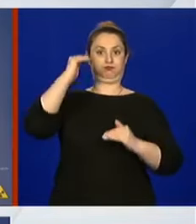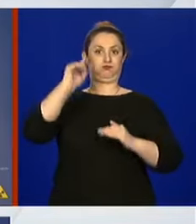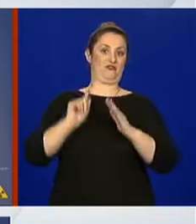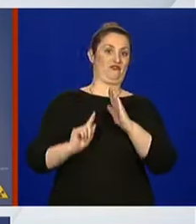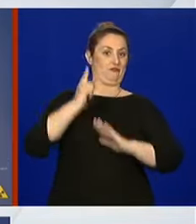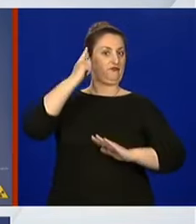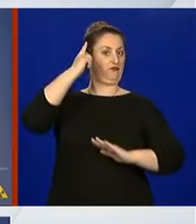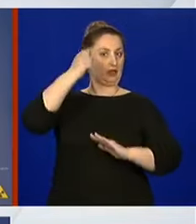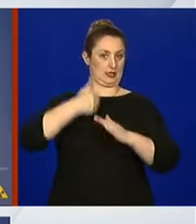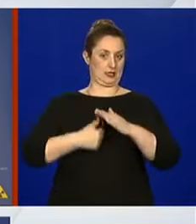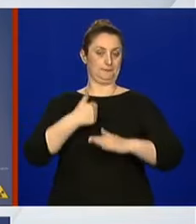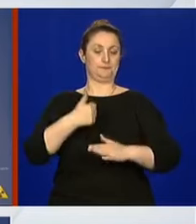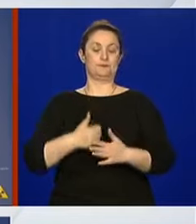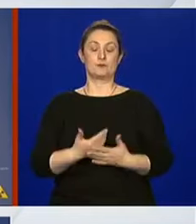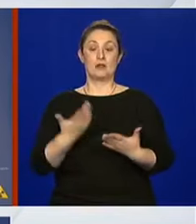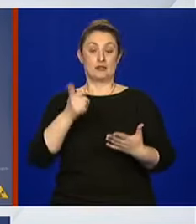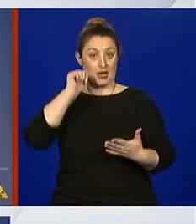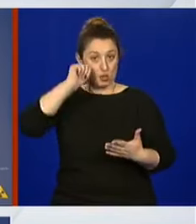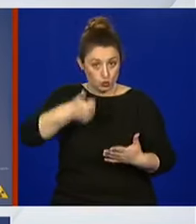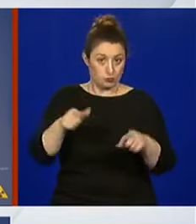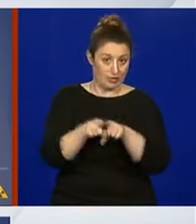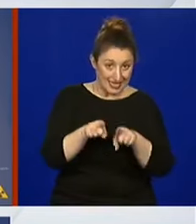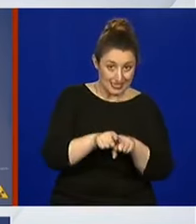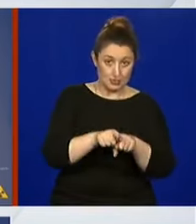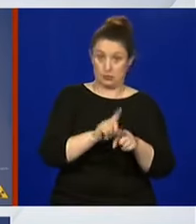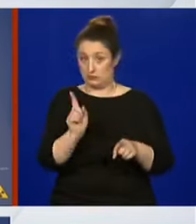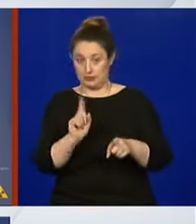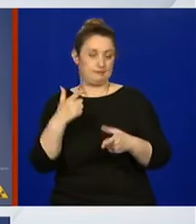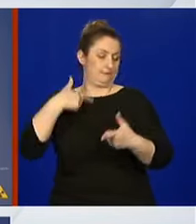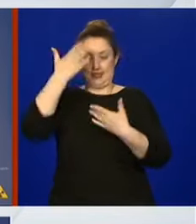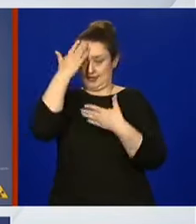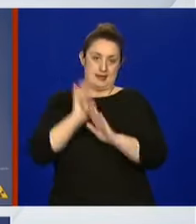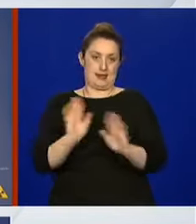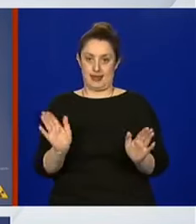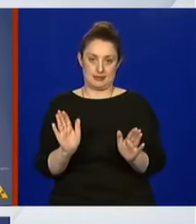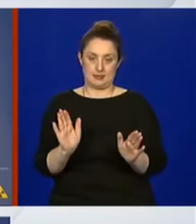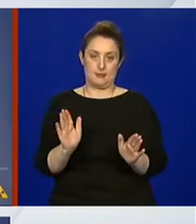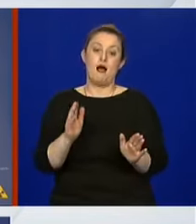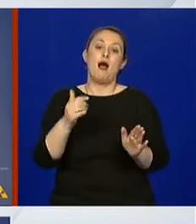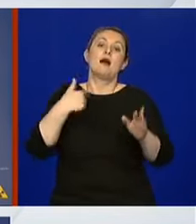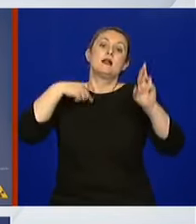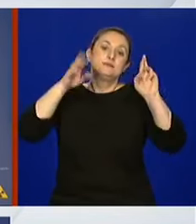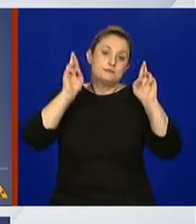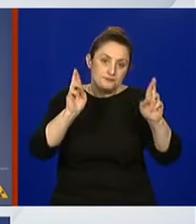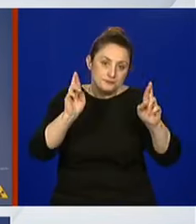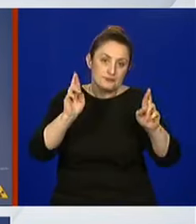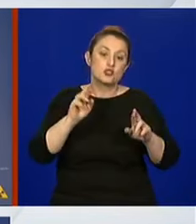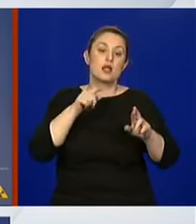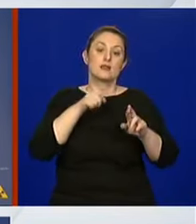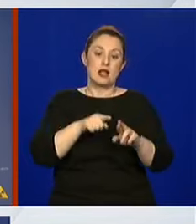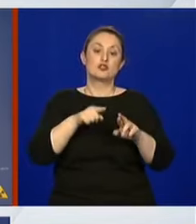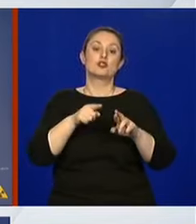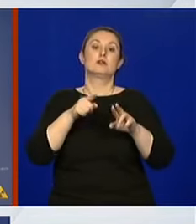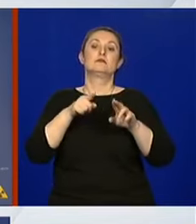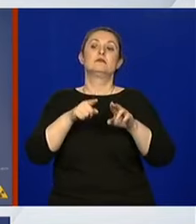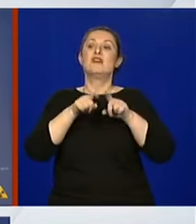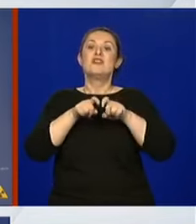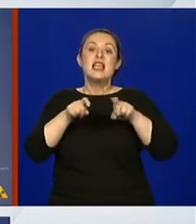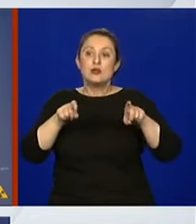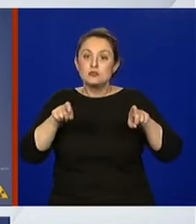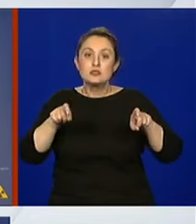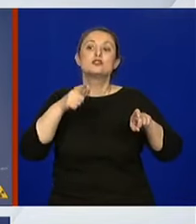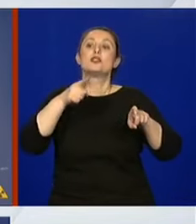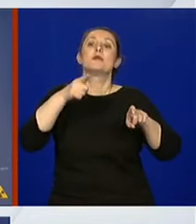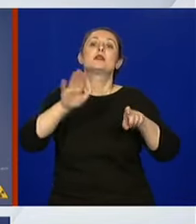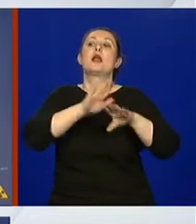li će sutra to biti tako ili neće, doista ne znamo, iako ja se iskreno nadam da će ovaj virus napraviti svoje i otići u